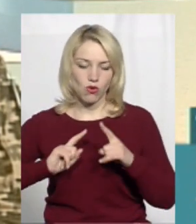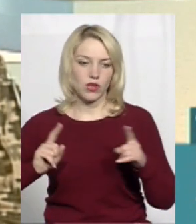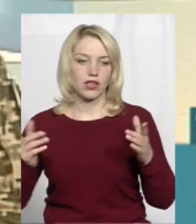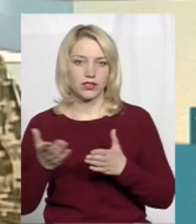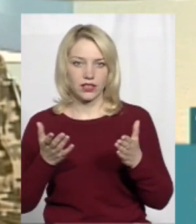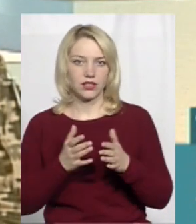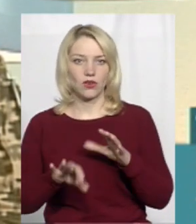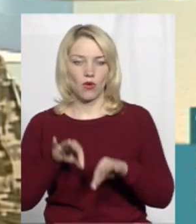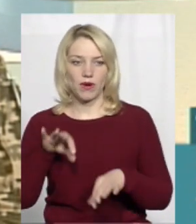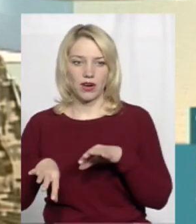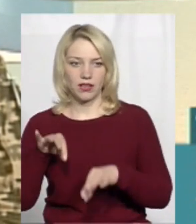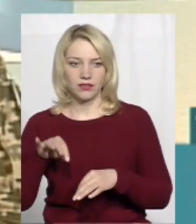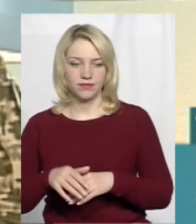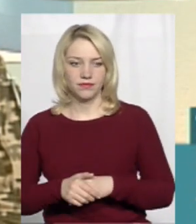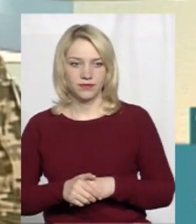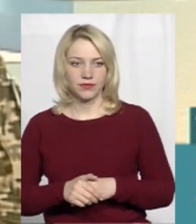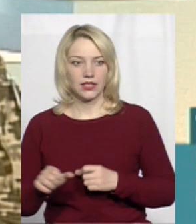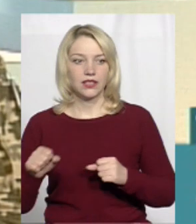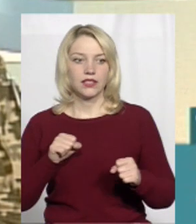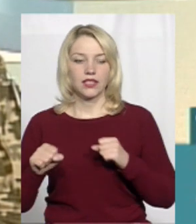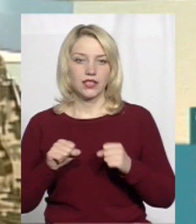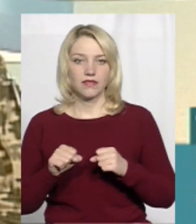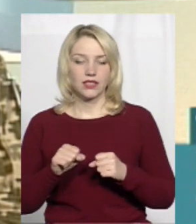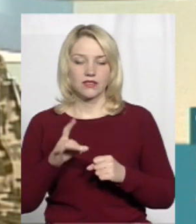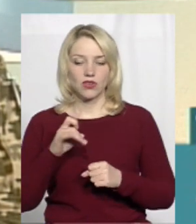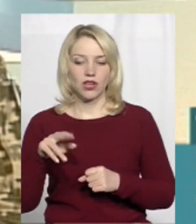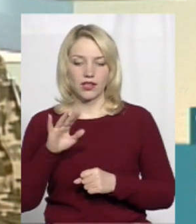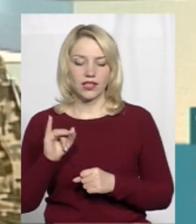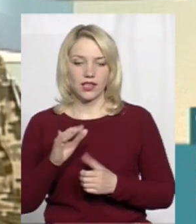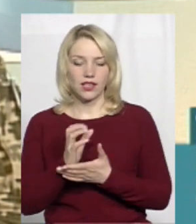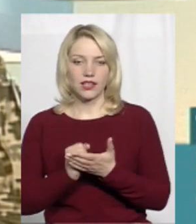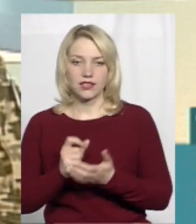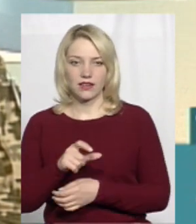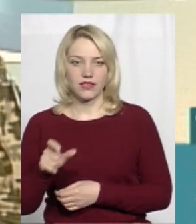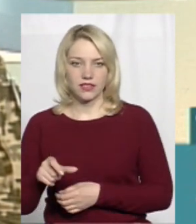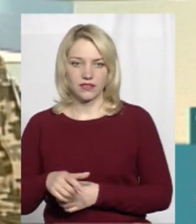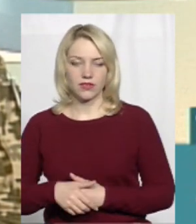які обирали керівництво Ради резервістів.